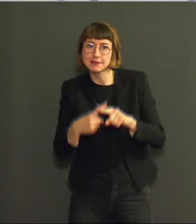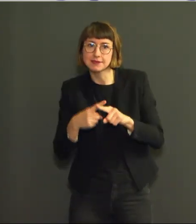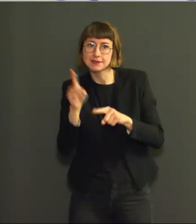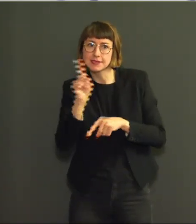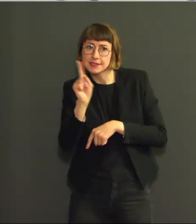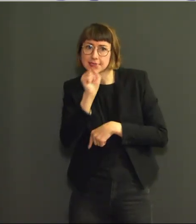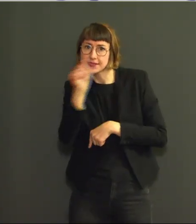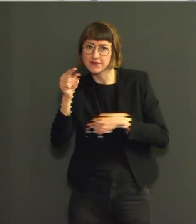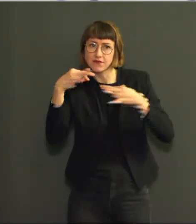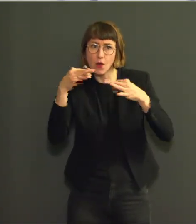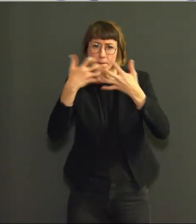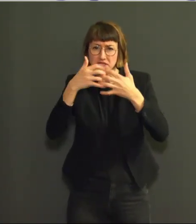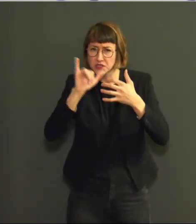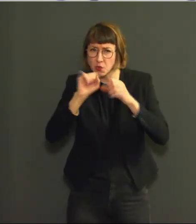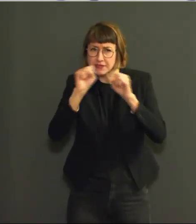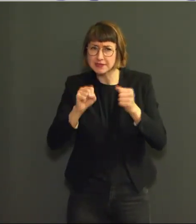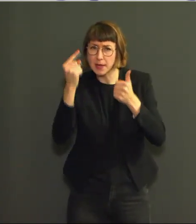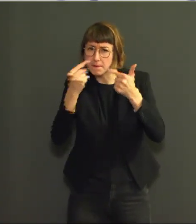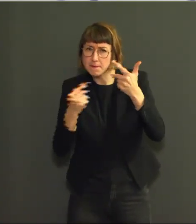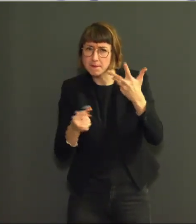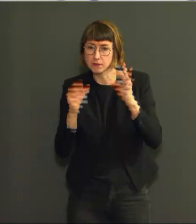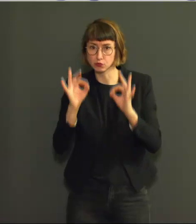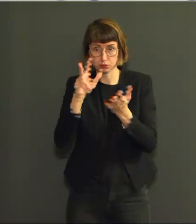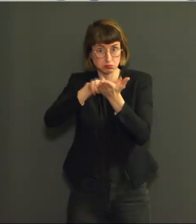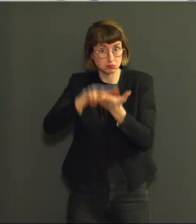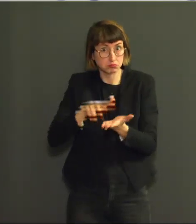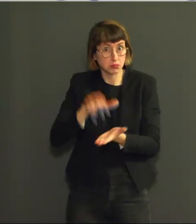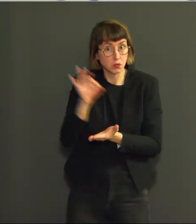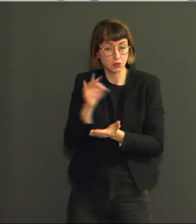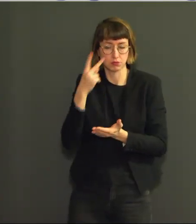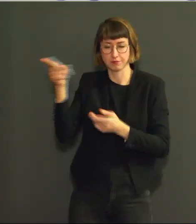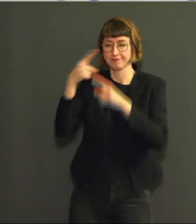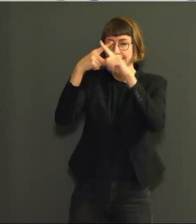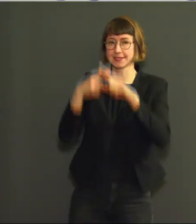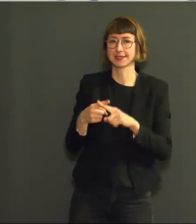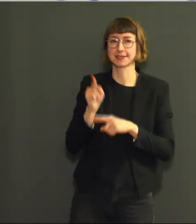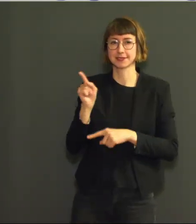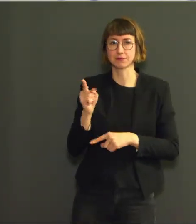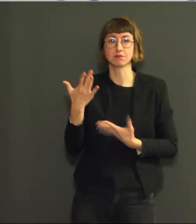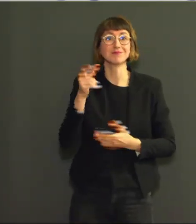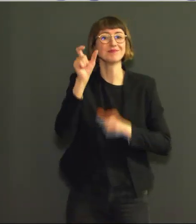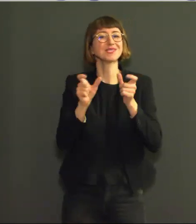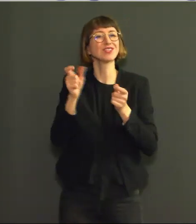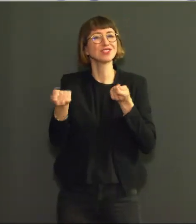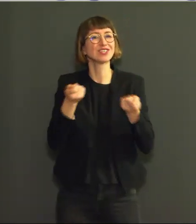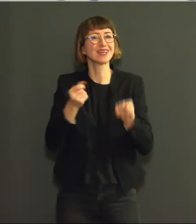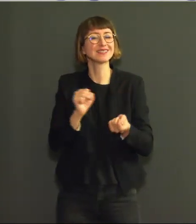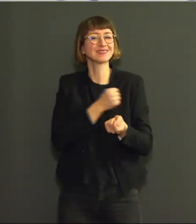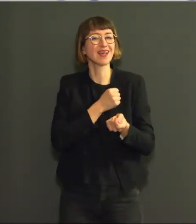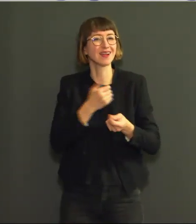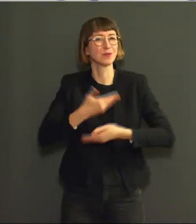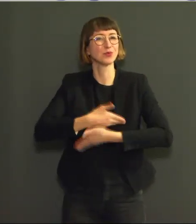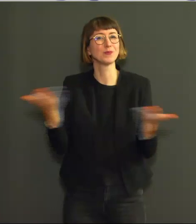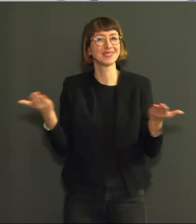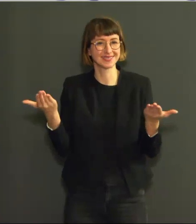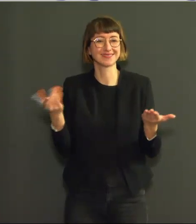vérifiés. Pour ces gestionnaires d'espace public, installer un système de purification de l